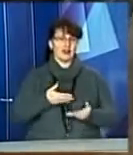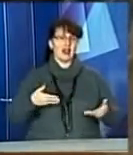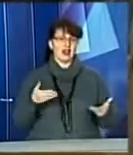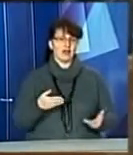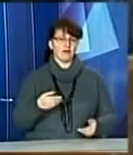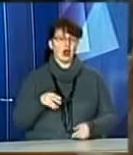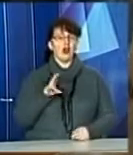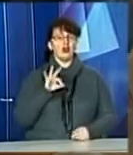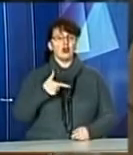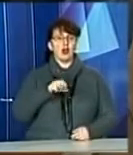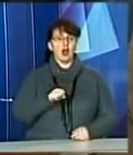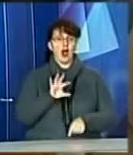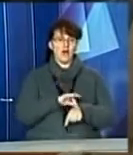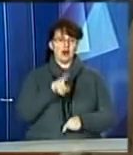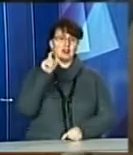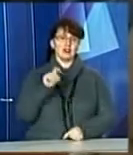лежала у хребеті,